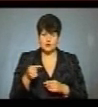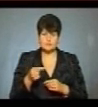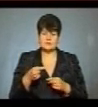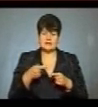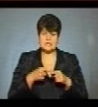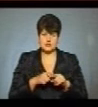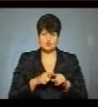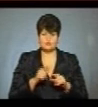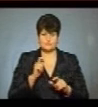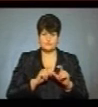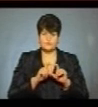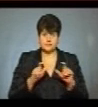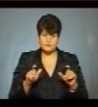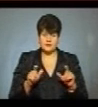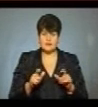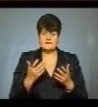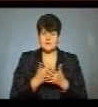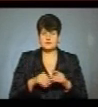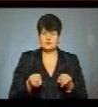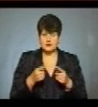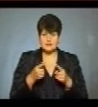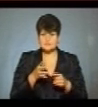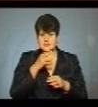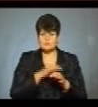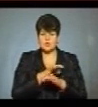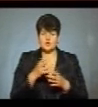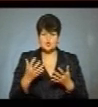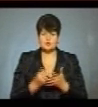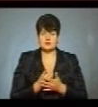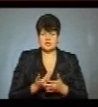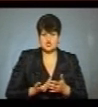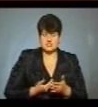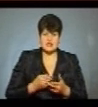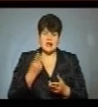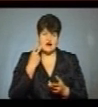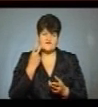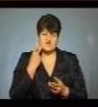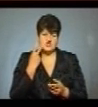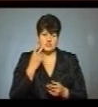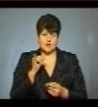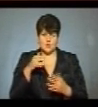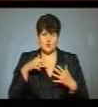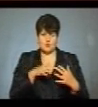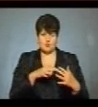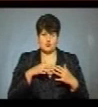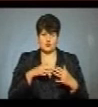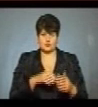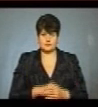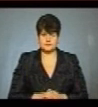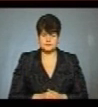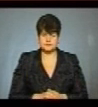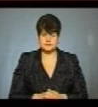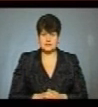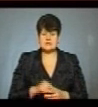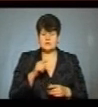технічному виші. Фільм створили під час проєкту «Здобули життя вічне обою», каже його засновник Михайло Ухман.